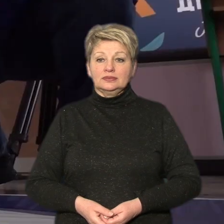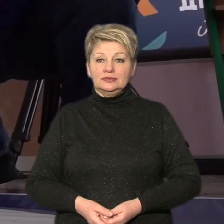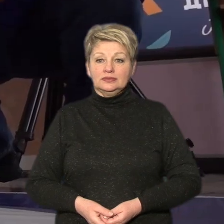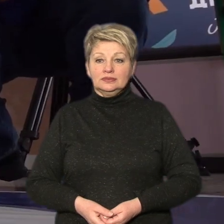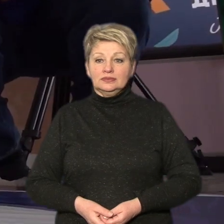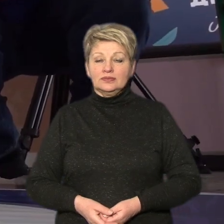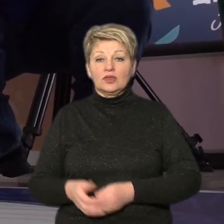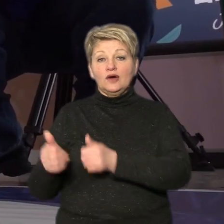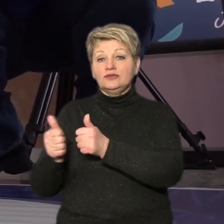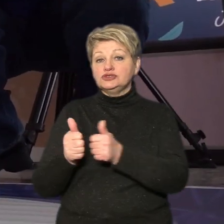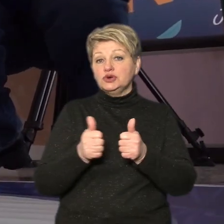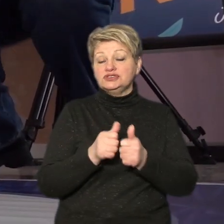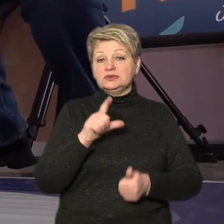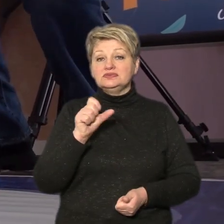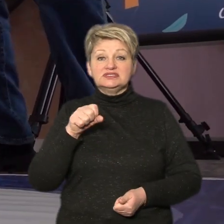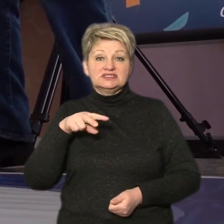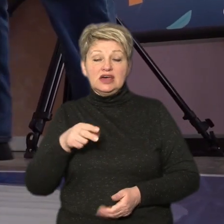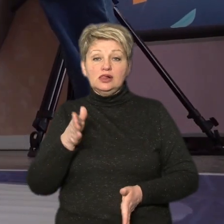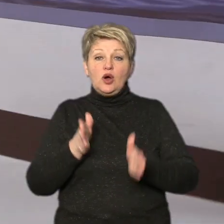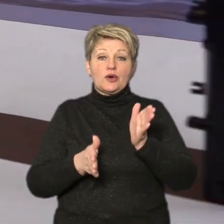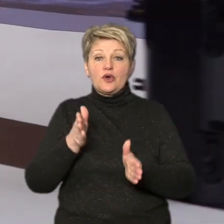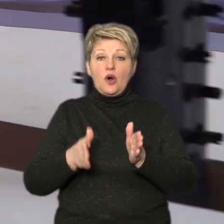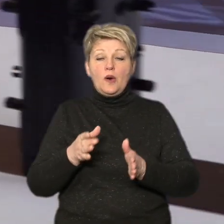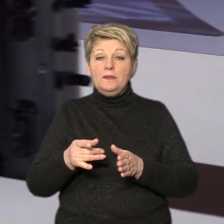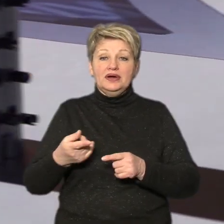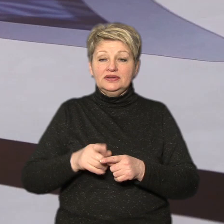У сусідньому залі роботи маневрують на трасі.